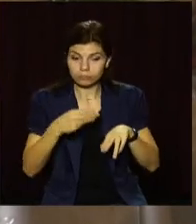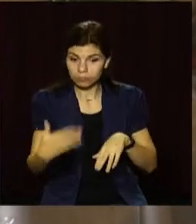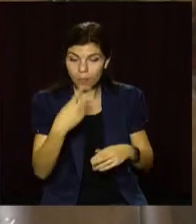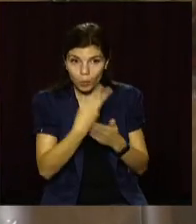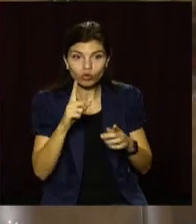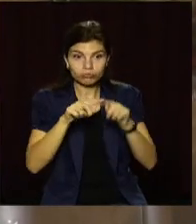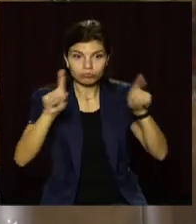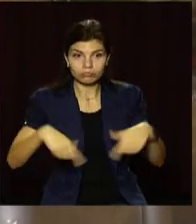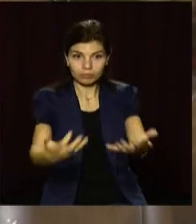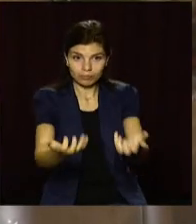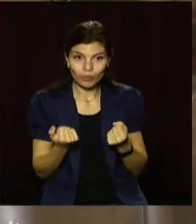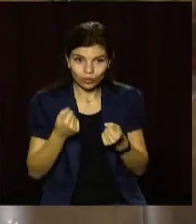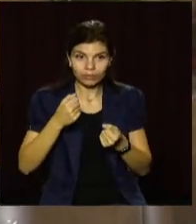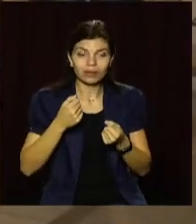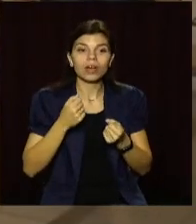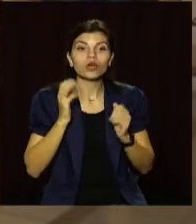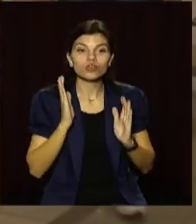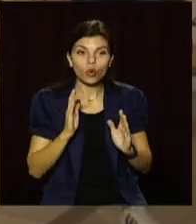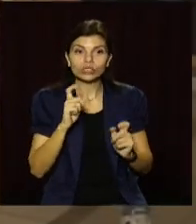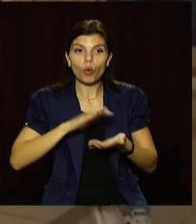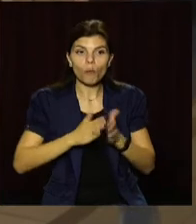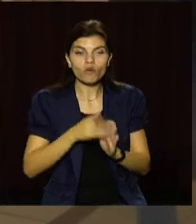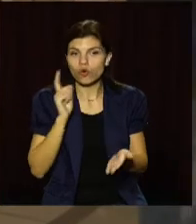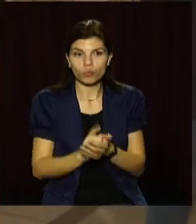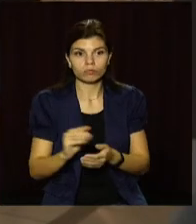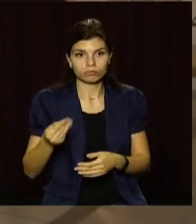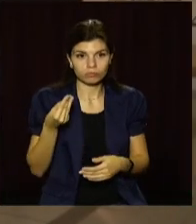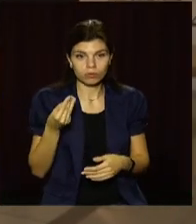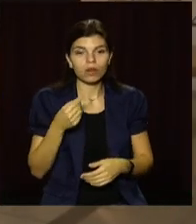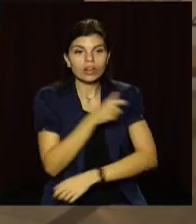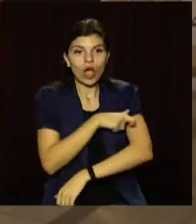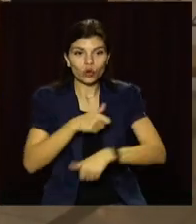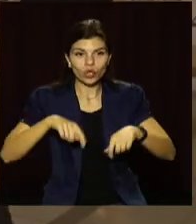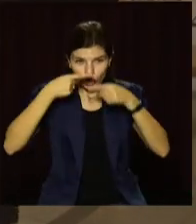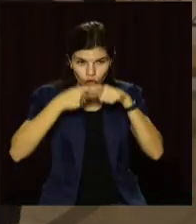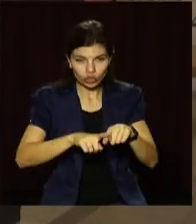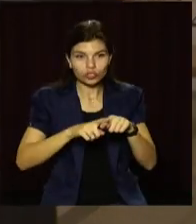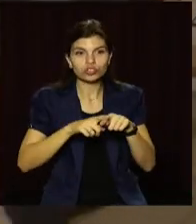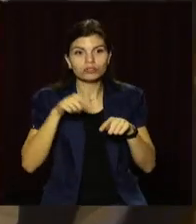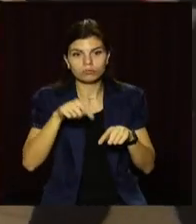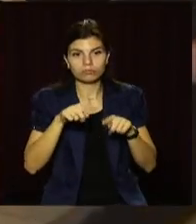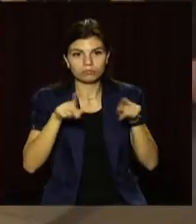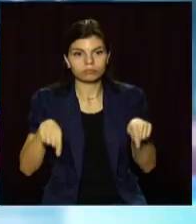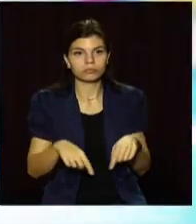отримання бюлетеня в додатку «Дія» можна лише за умови наявності на дільничних комісіях технічних пристроїв.